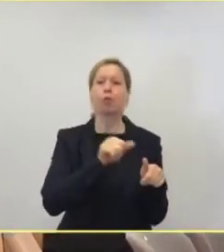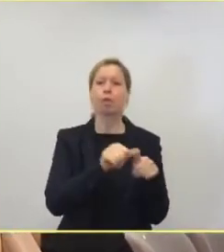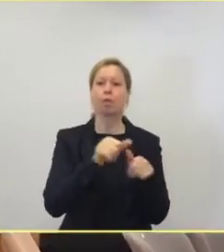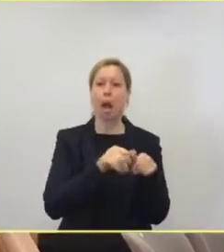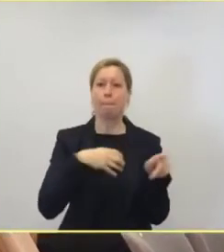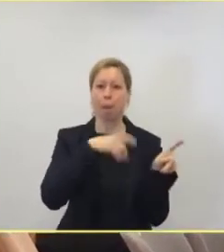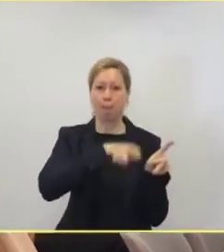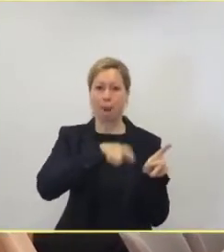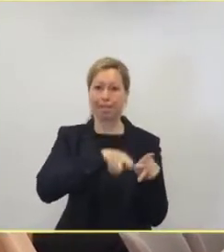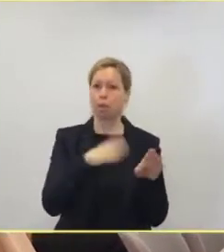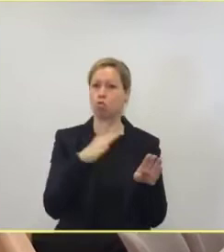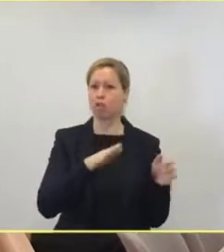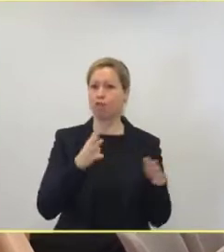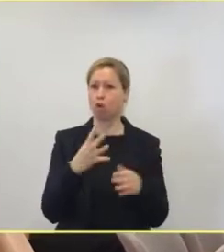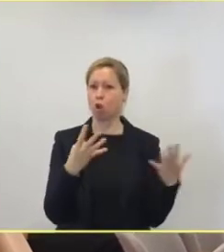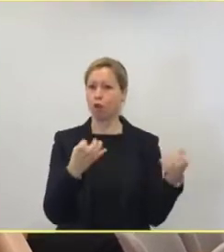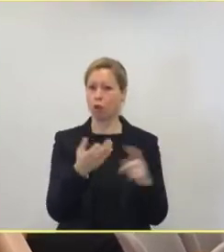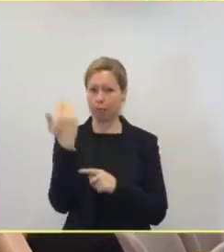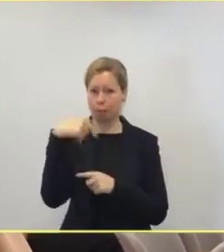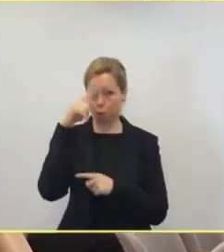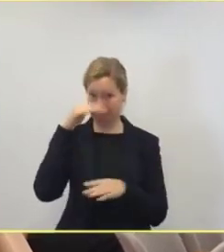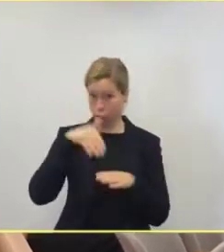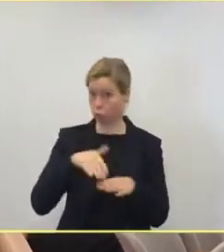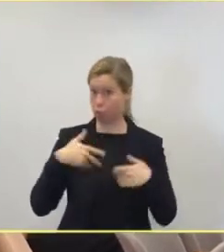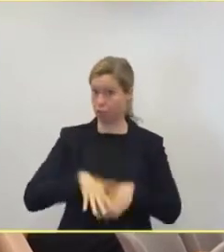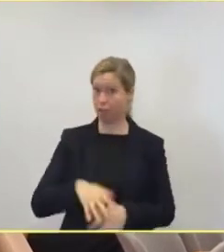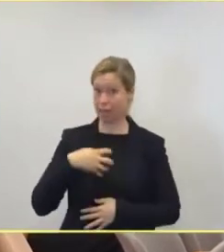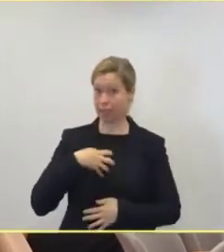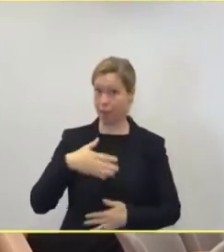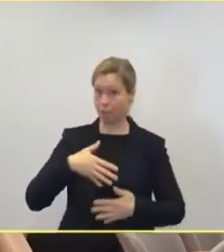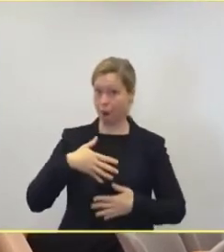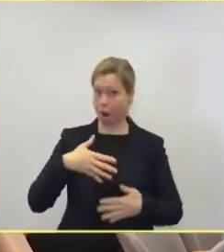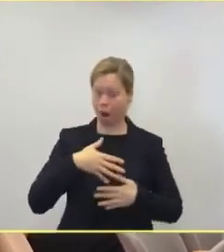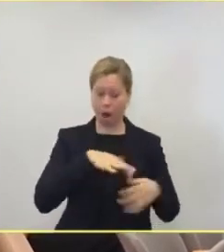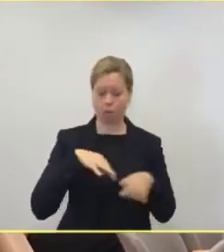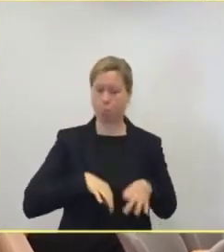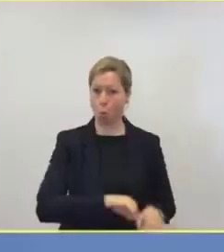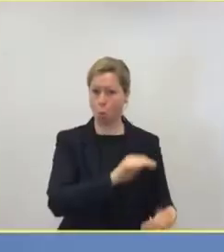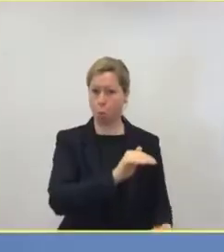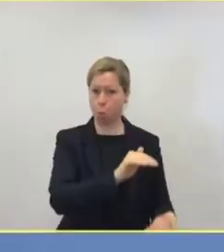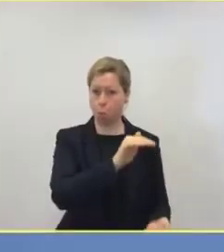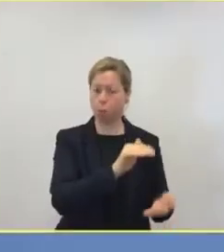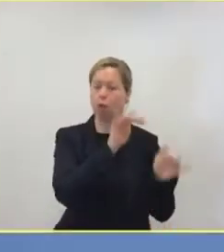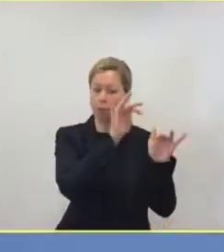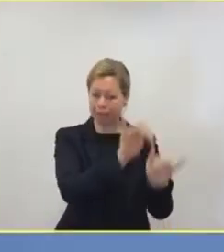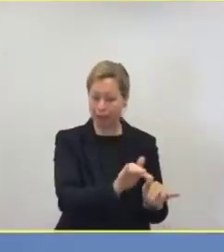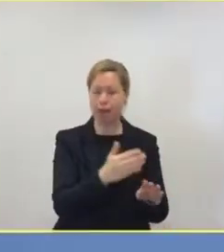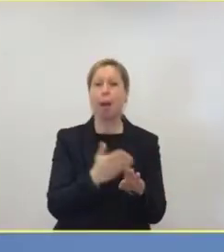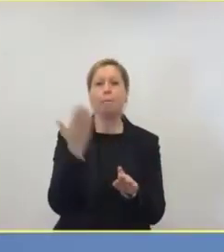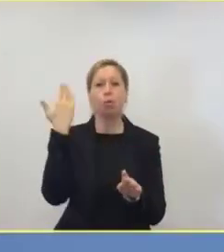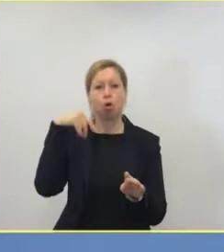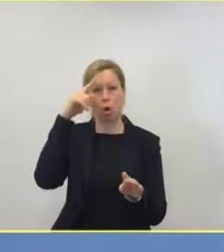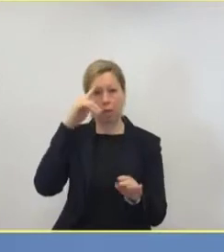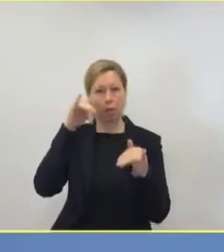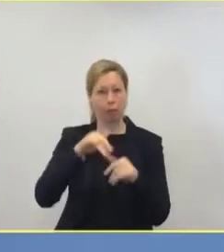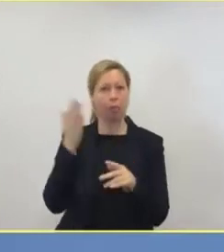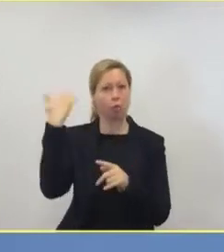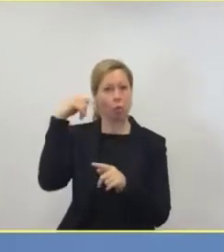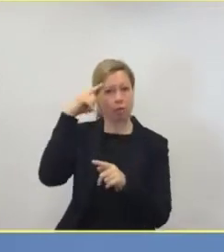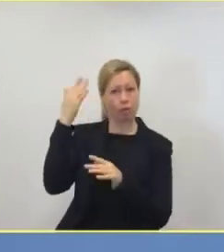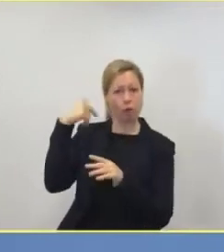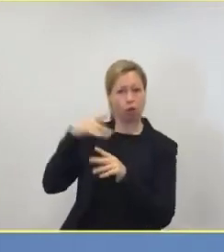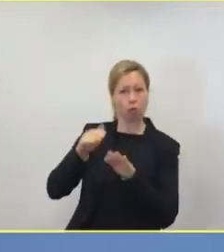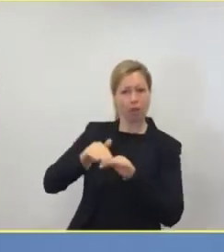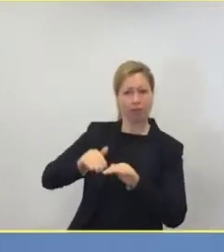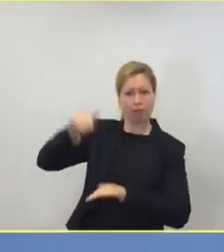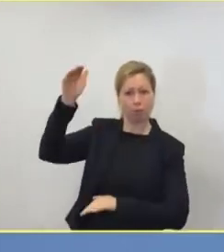beatmet werden. Das heißt, die Erkrankungsschwere in der ersten Welle war nach diesen vorläufigen Daten noch etwas höher sicherlich.